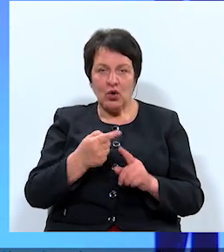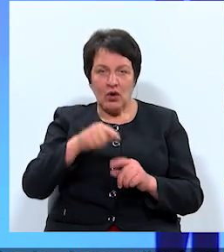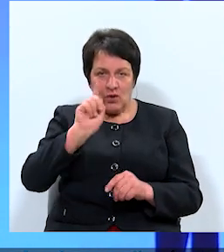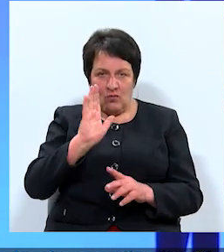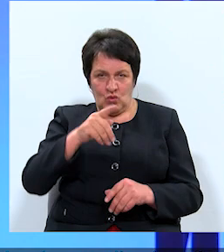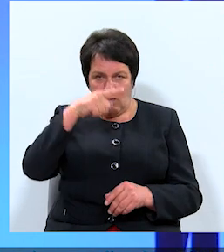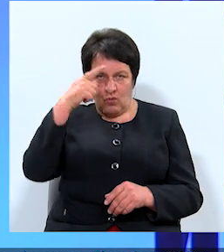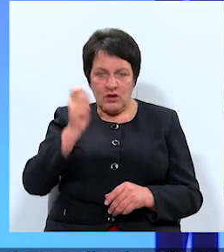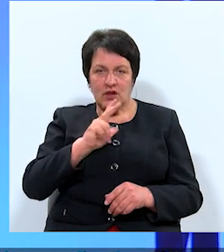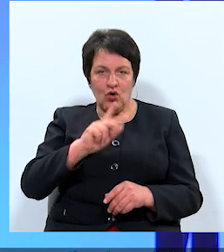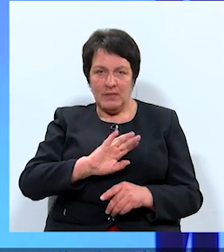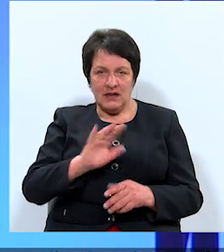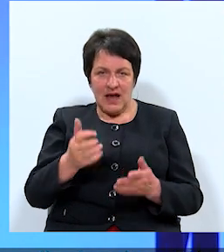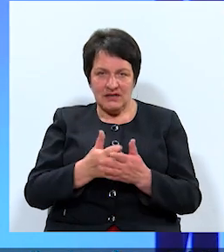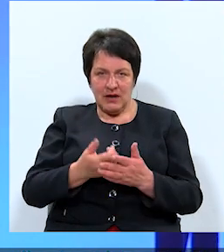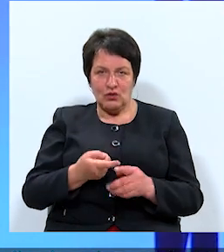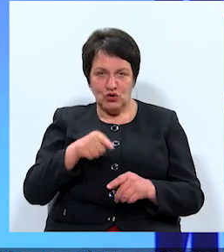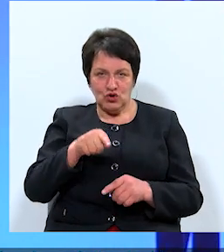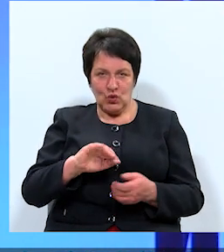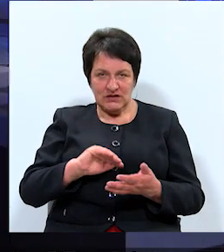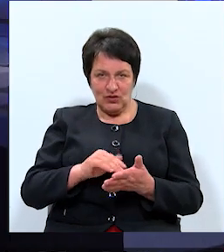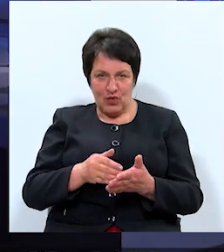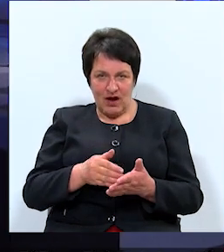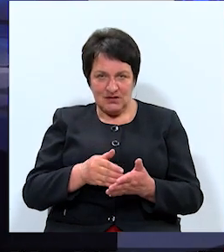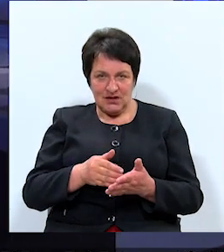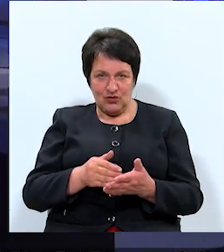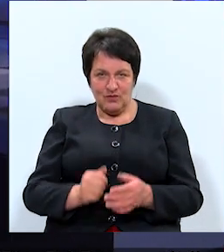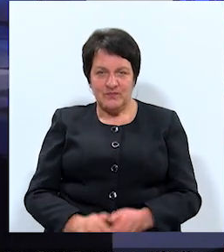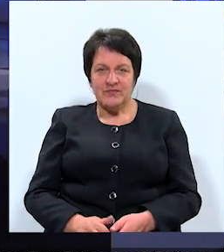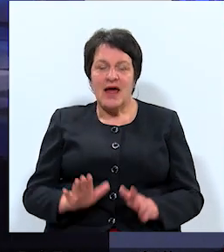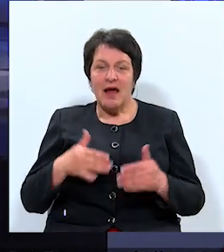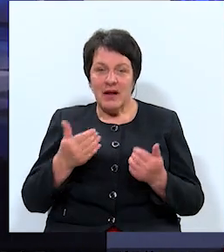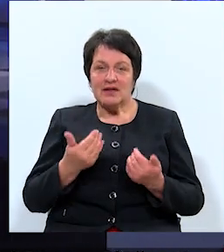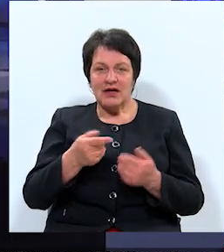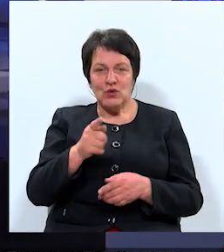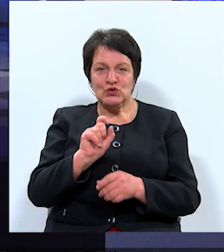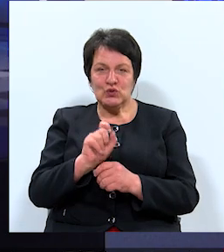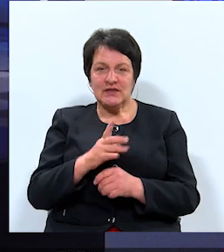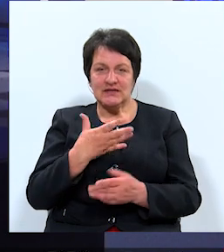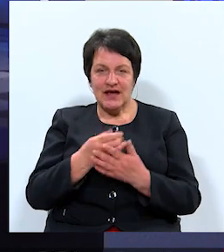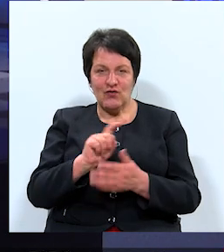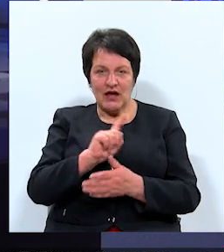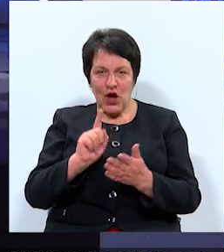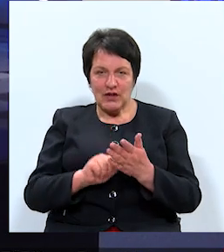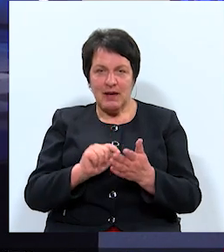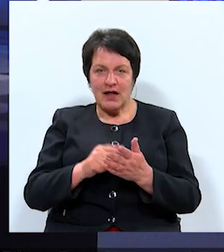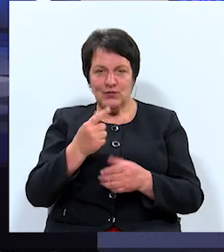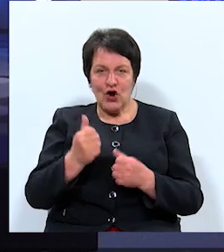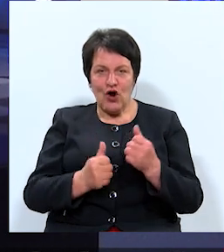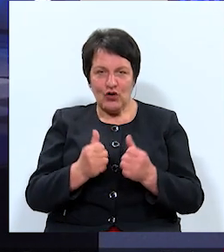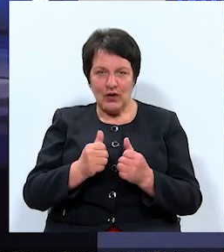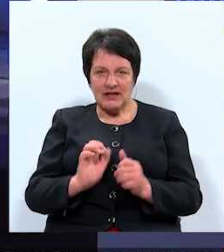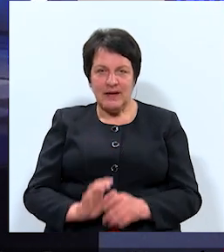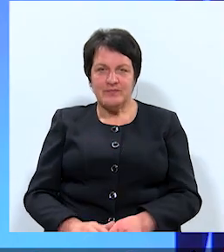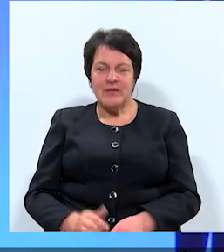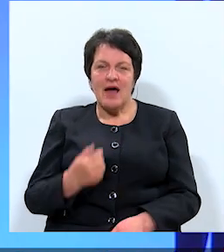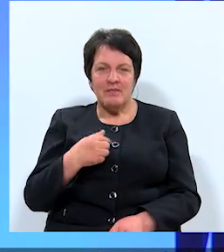būtu muļķīgi Daugavpilī neizmantot šo situāciju. Lies tagad jūs varat uzdot savu jautājumu kādam no konkurentiem. Tā, tad